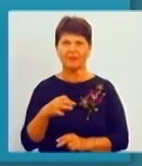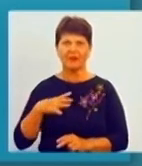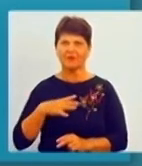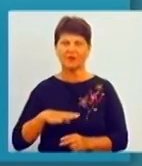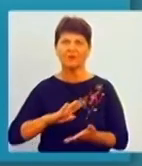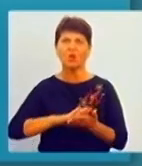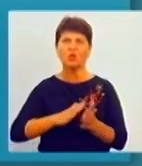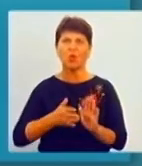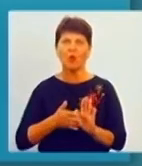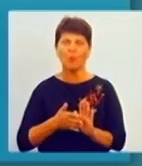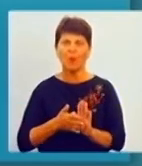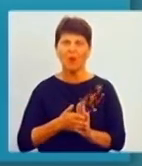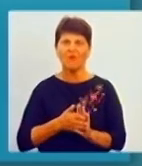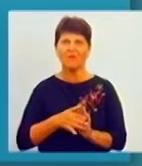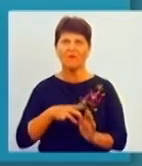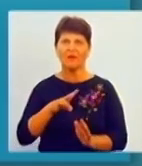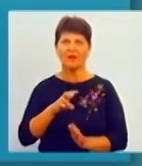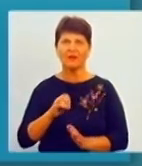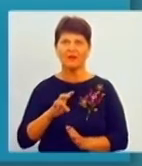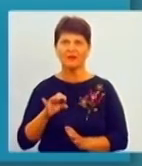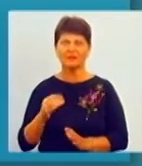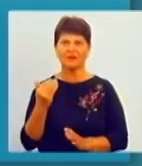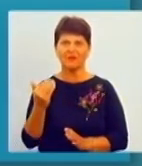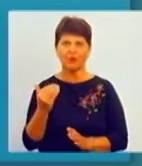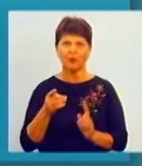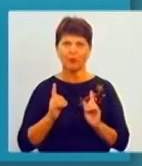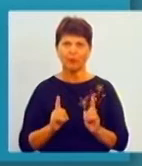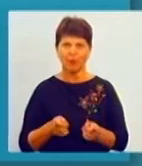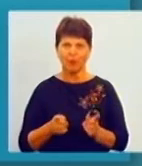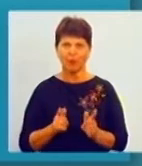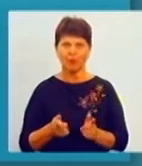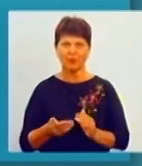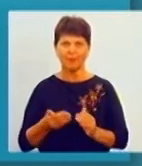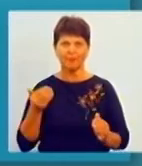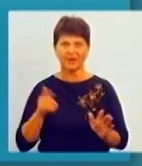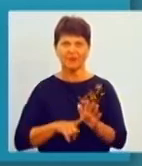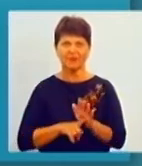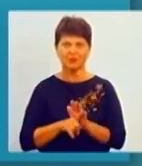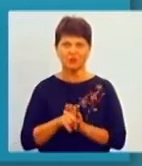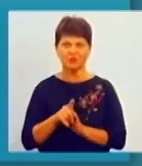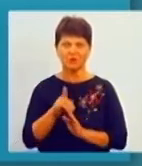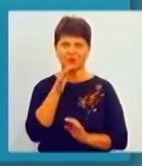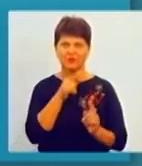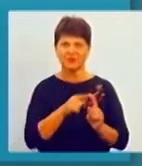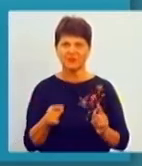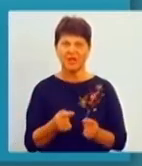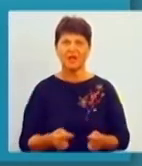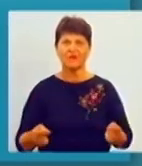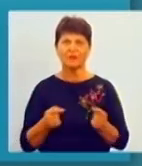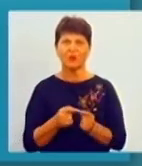навантаження, на який вони погодилися перед початком віддяку сезону, і, відповідно,